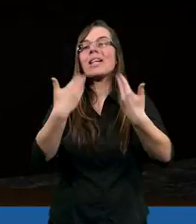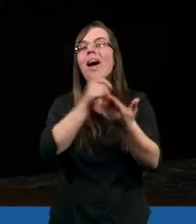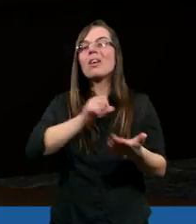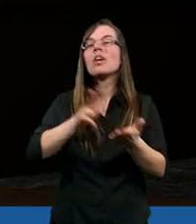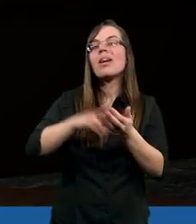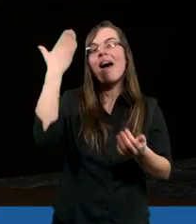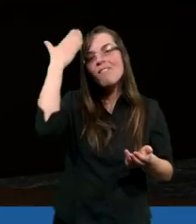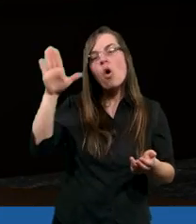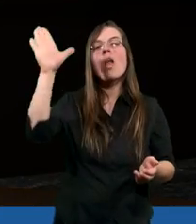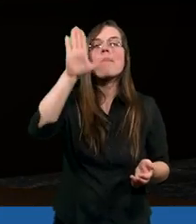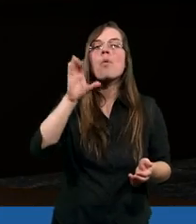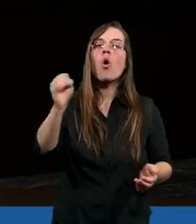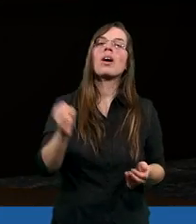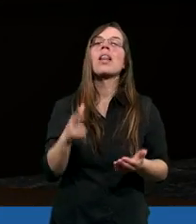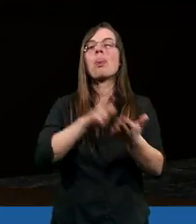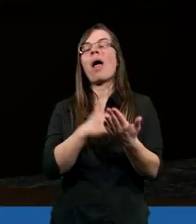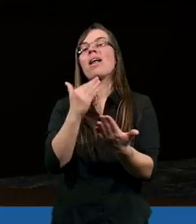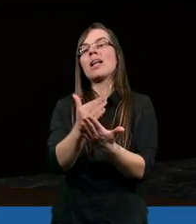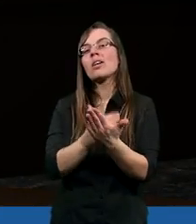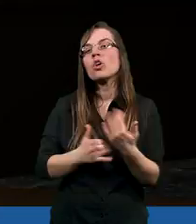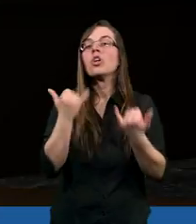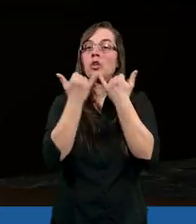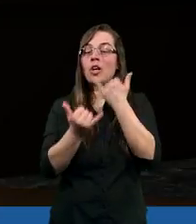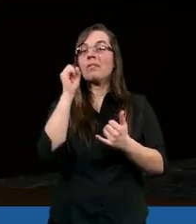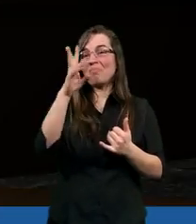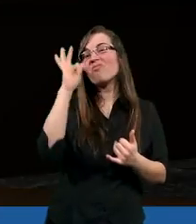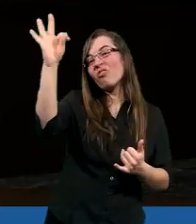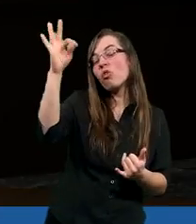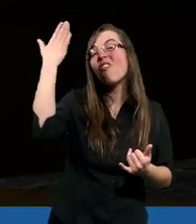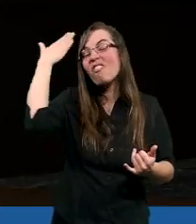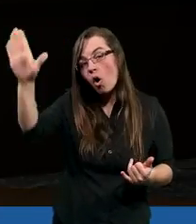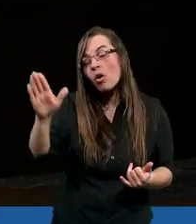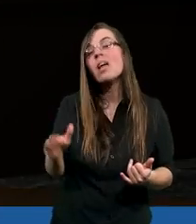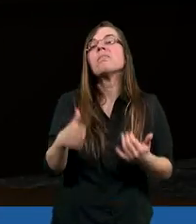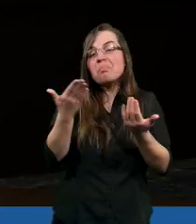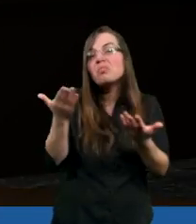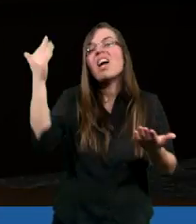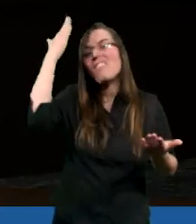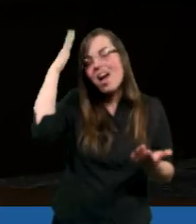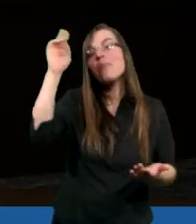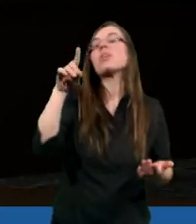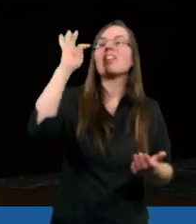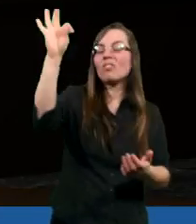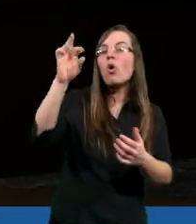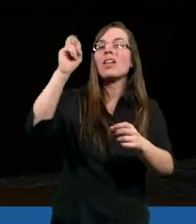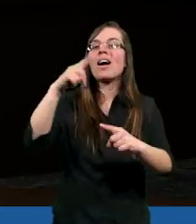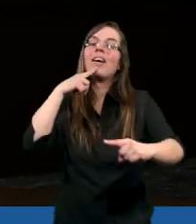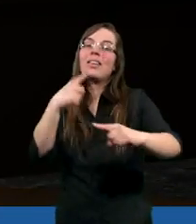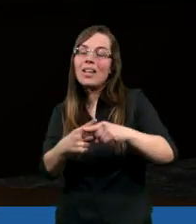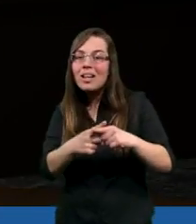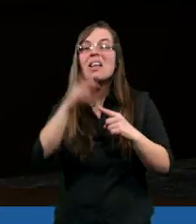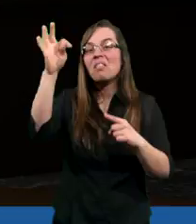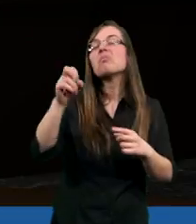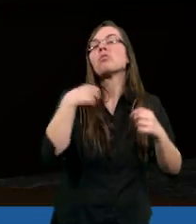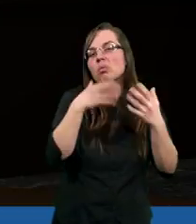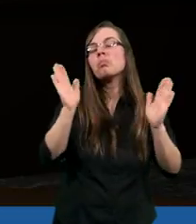na wolę Boga, na zasadzie, jeżeli taka jest wola Boga, raz poprosiłam i wiem, że tak się stanie, jeżeli taka jest